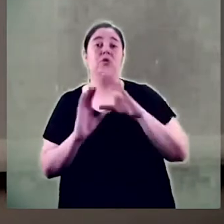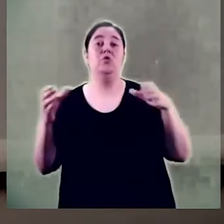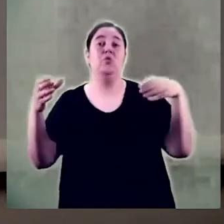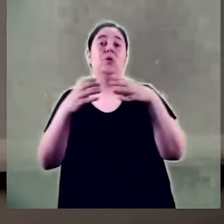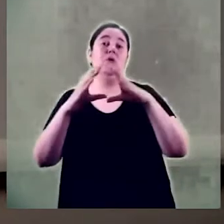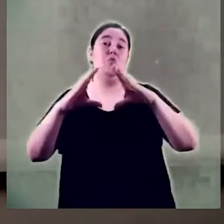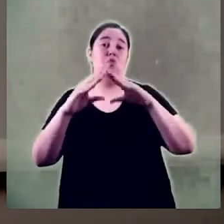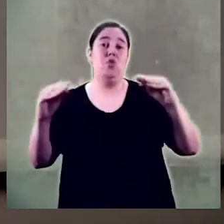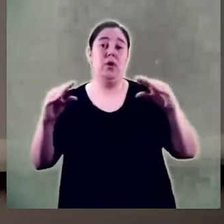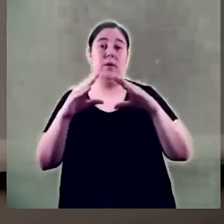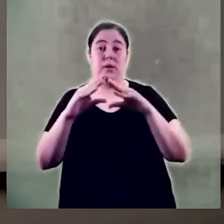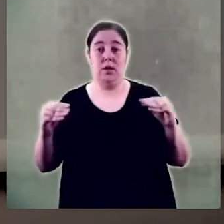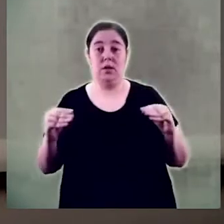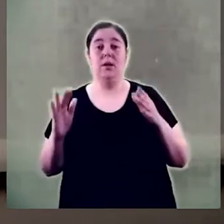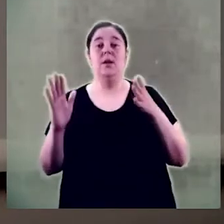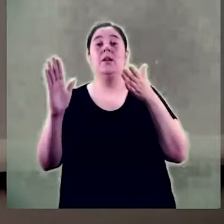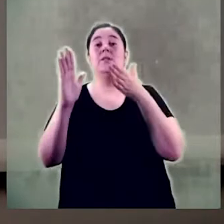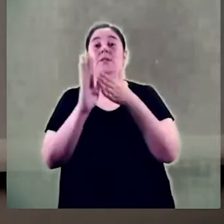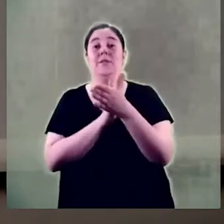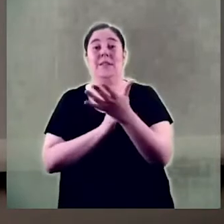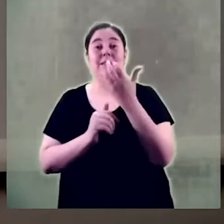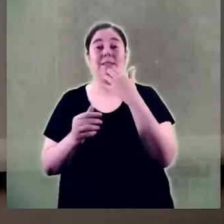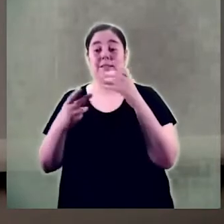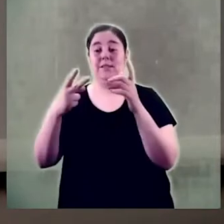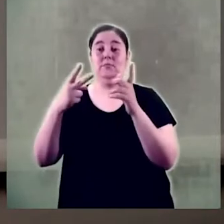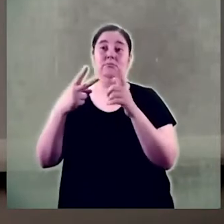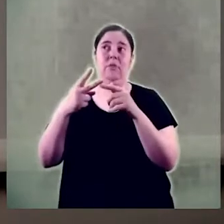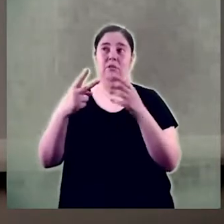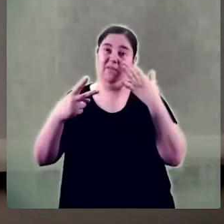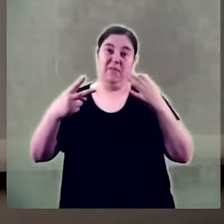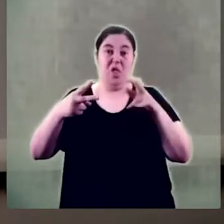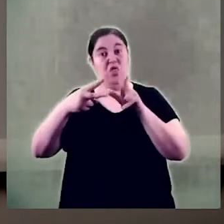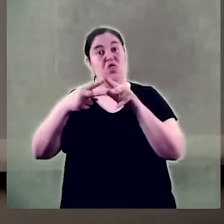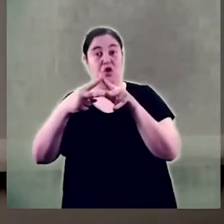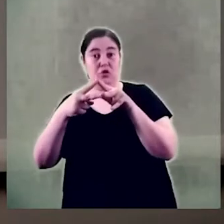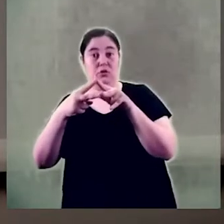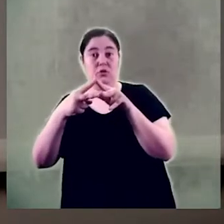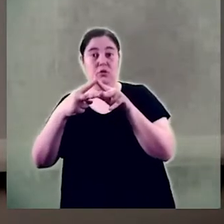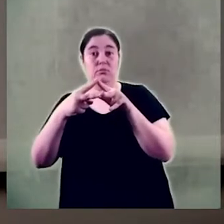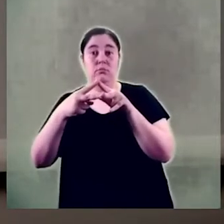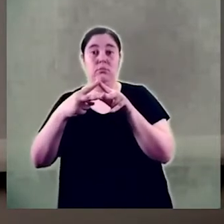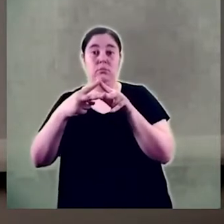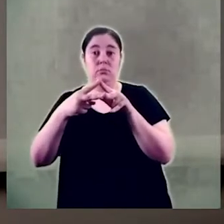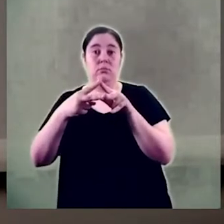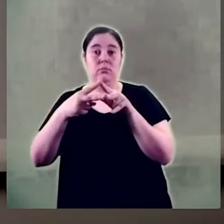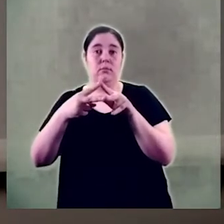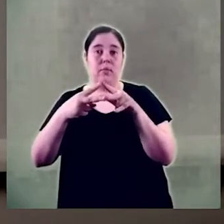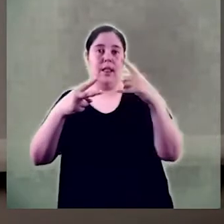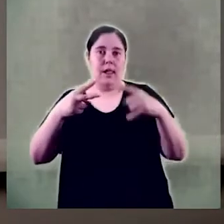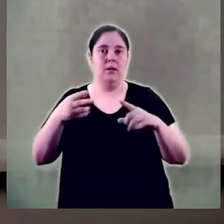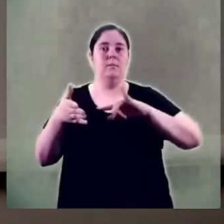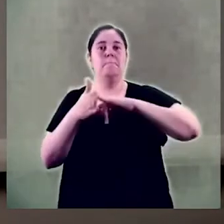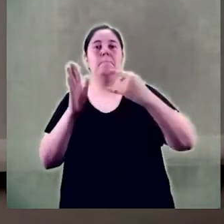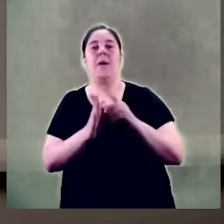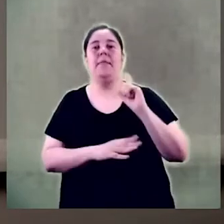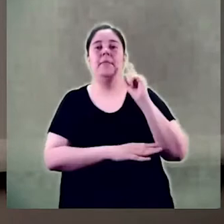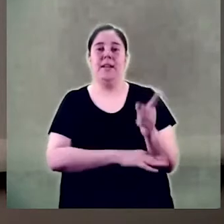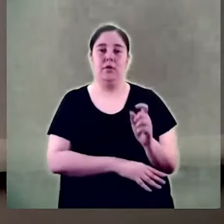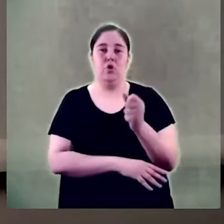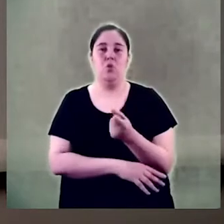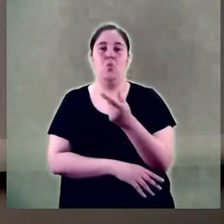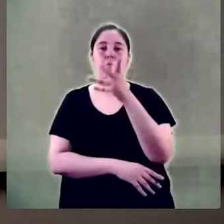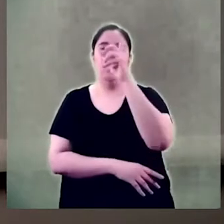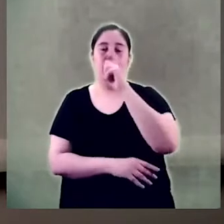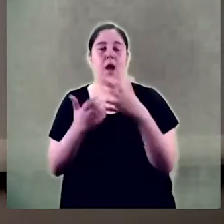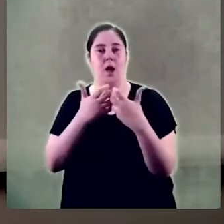En aquest objectiu, en aquests dos eixos, tenim un pla director plurianual que va ser aprovat